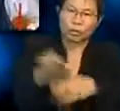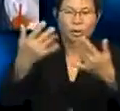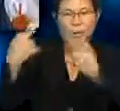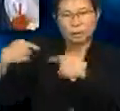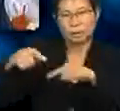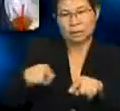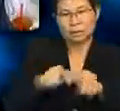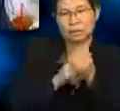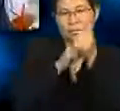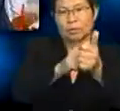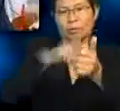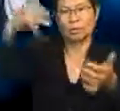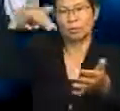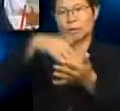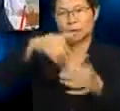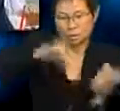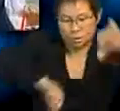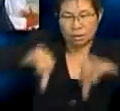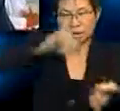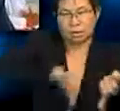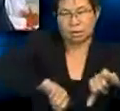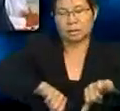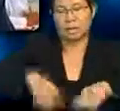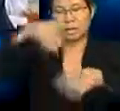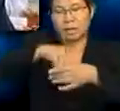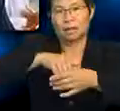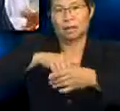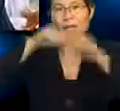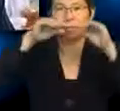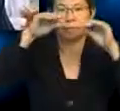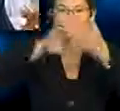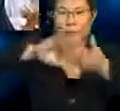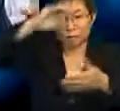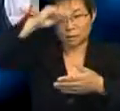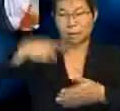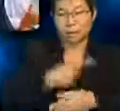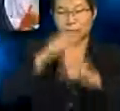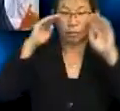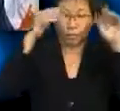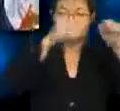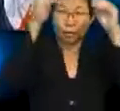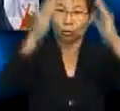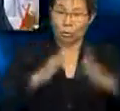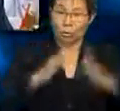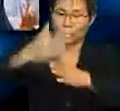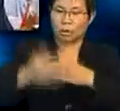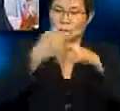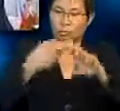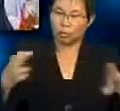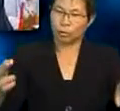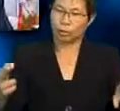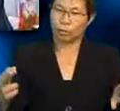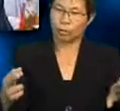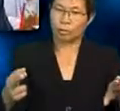mengikuti pelajaran sains Dalam pelajaran tadi Kita dapat perhatikan bahawa Guru telah menyediakan juga